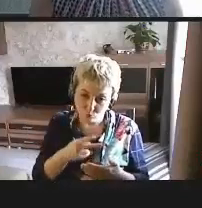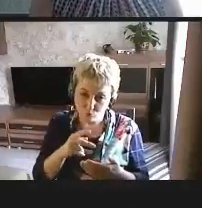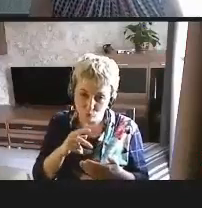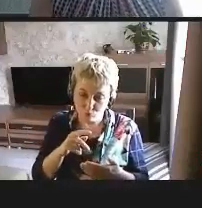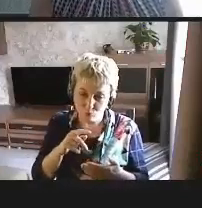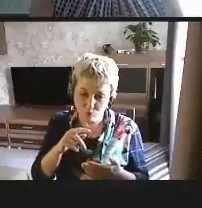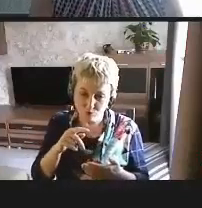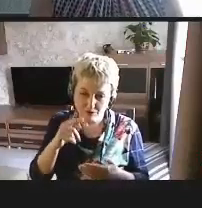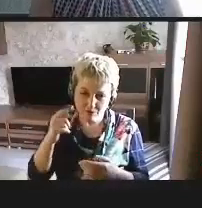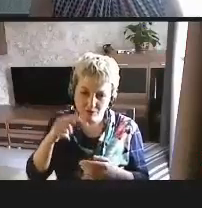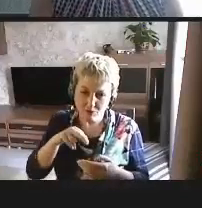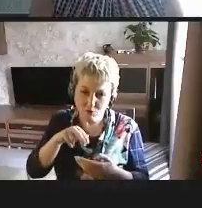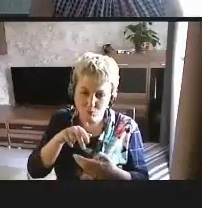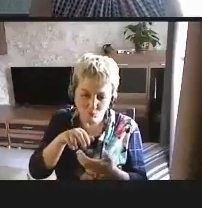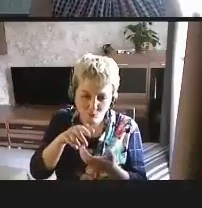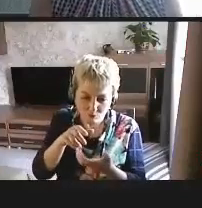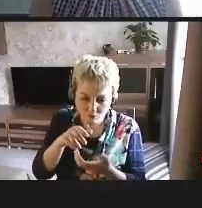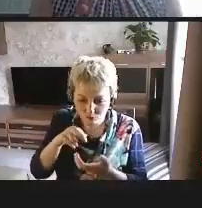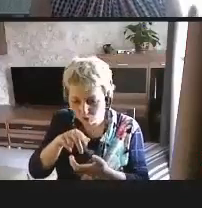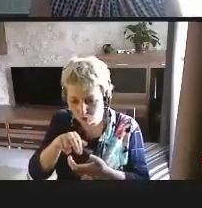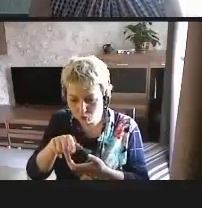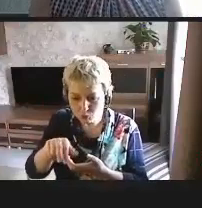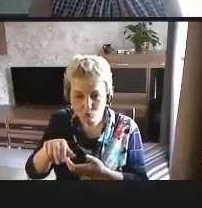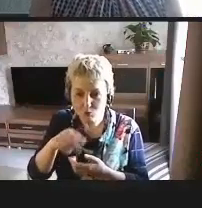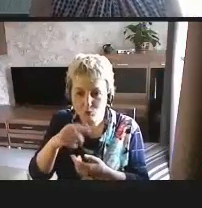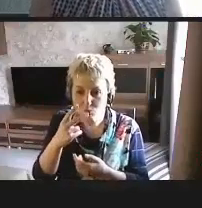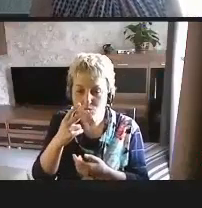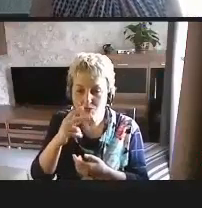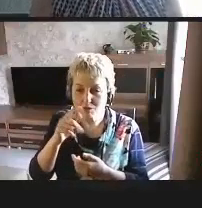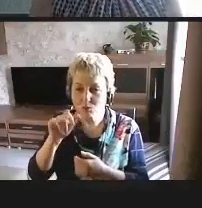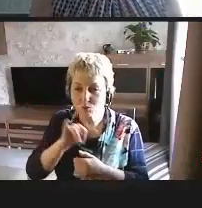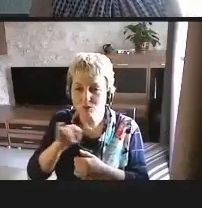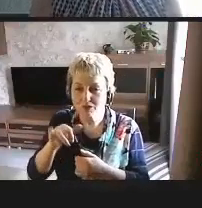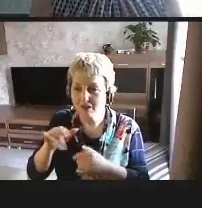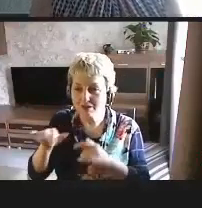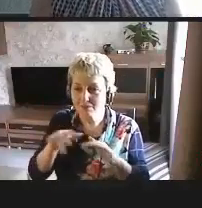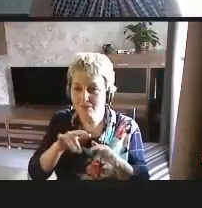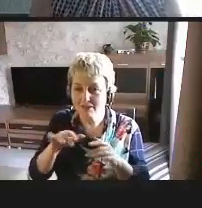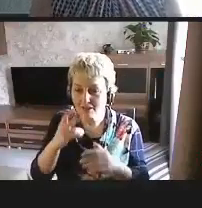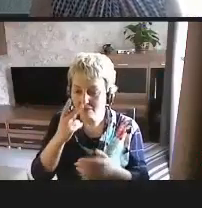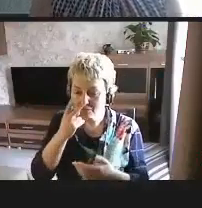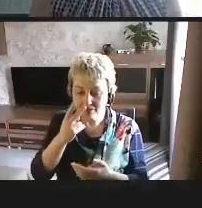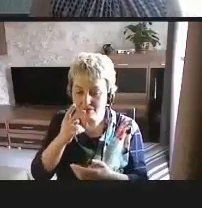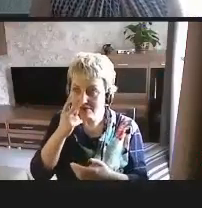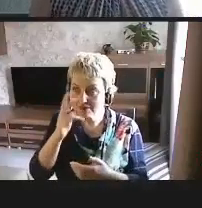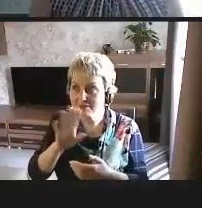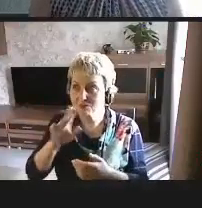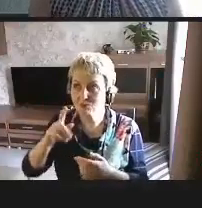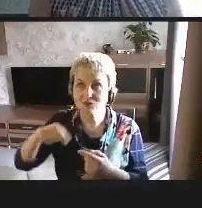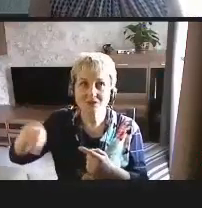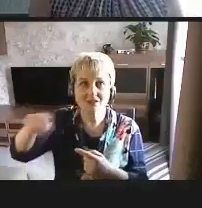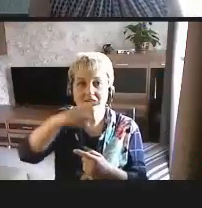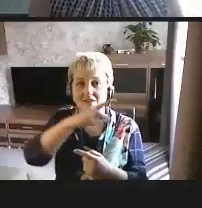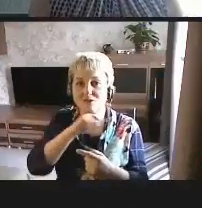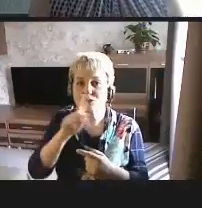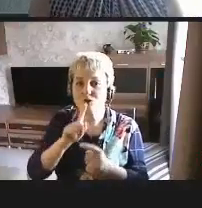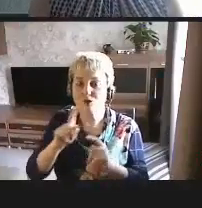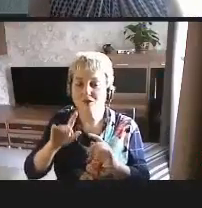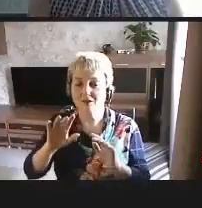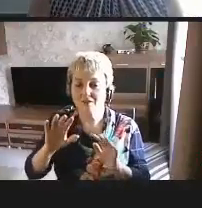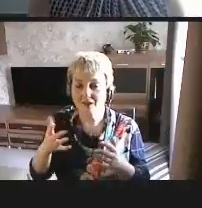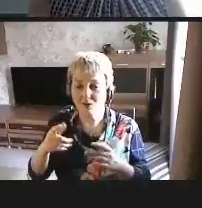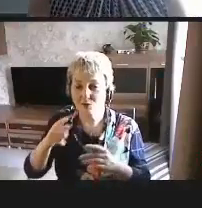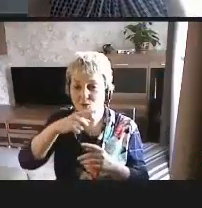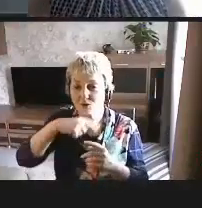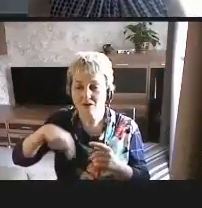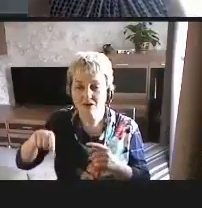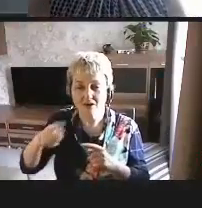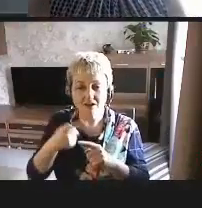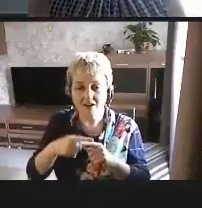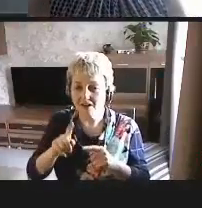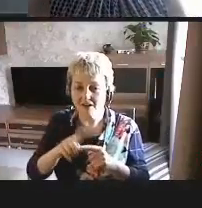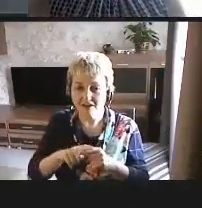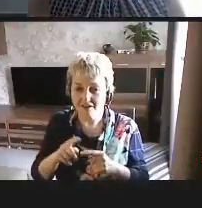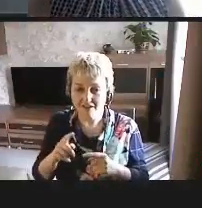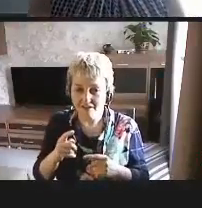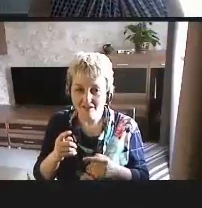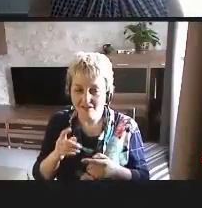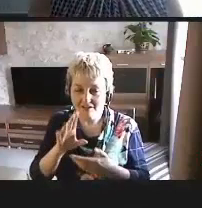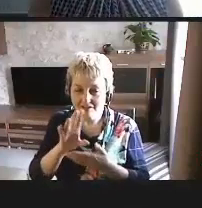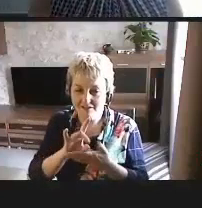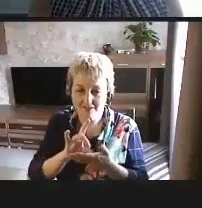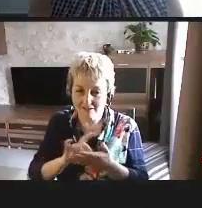идут куда-то по своим делам, не обращая внимания ни на что, что находится вокруг них. Это, конечно, не скажу, что пример